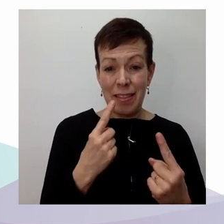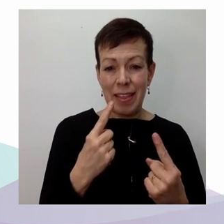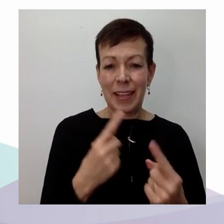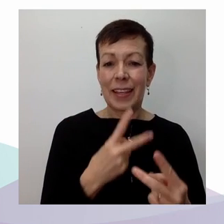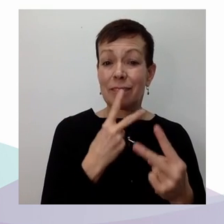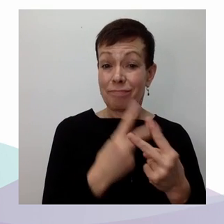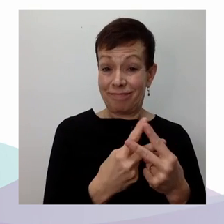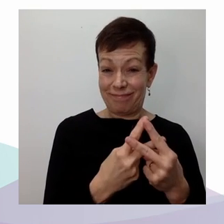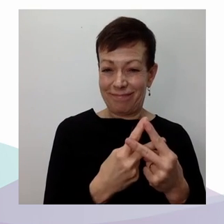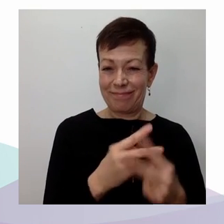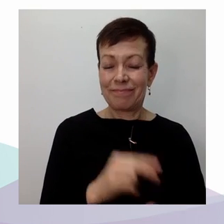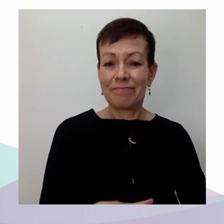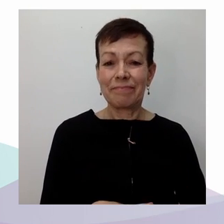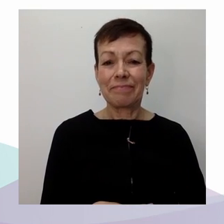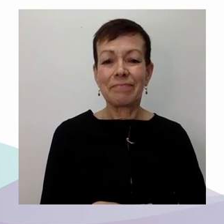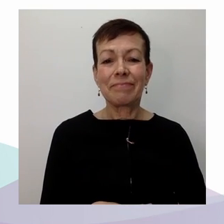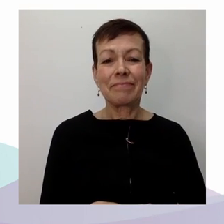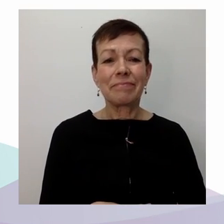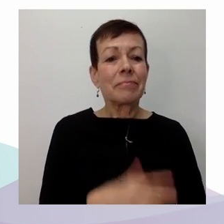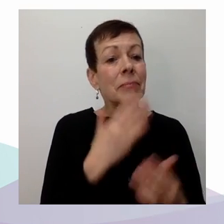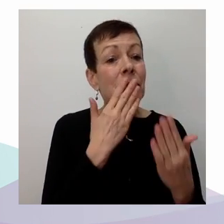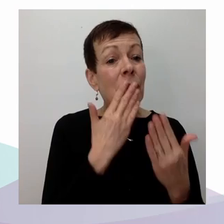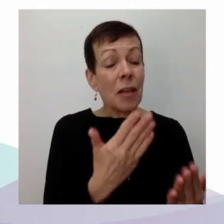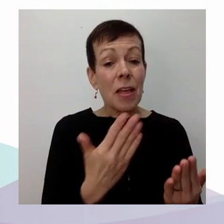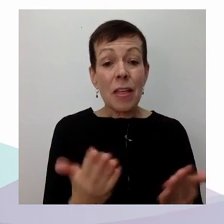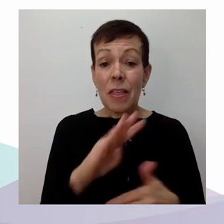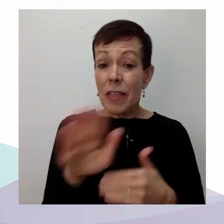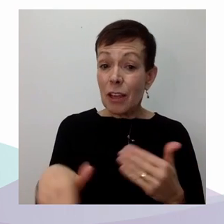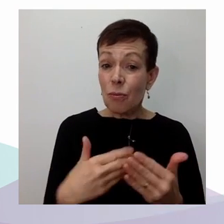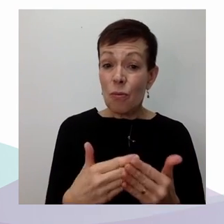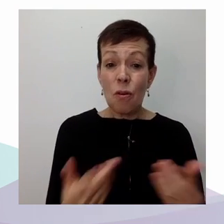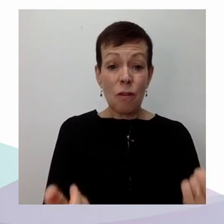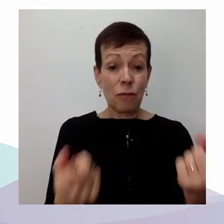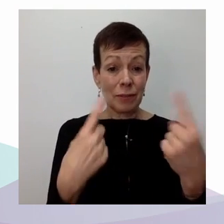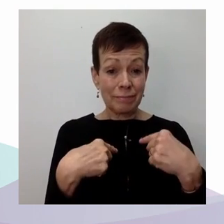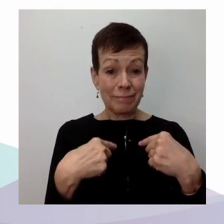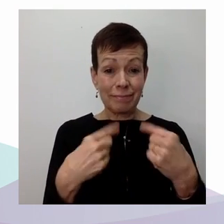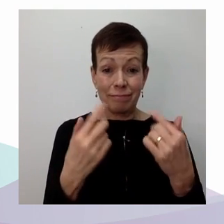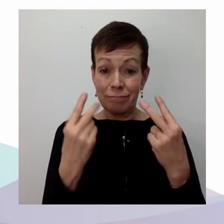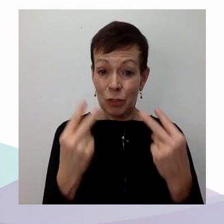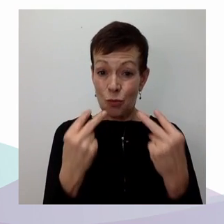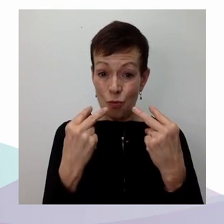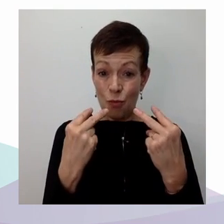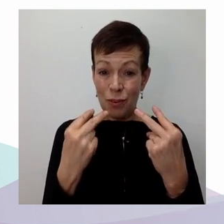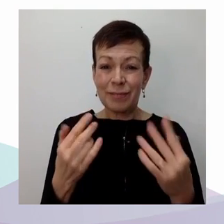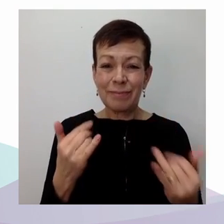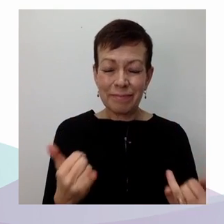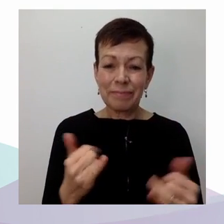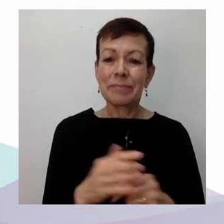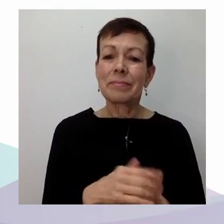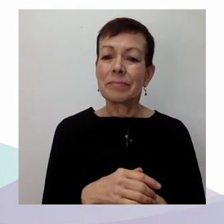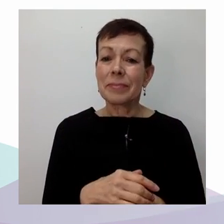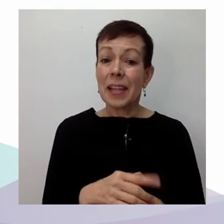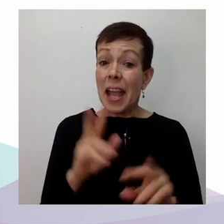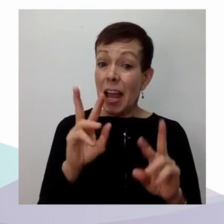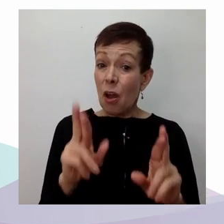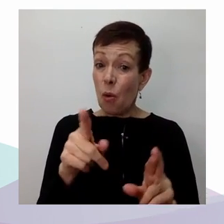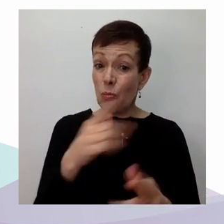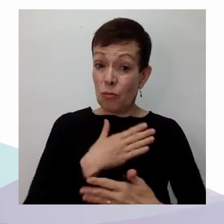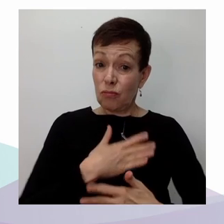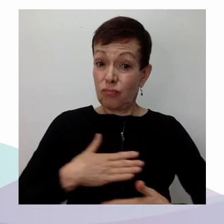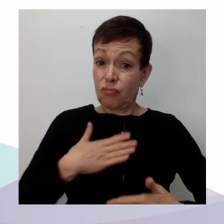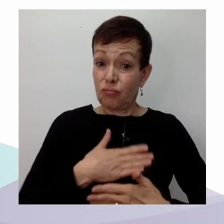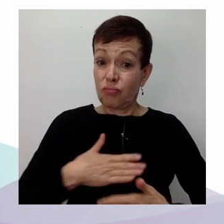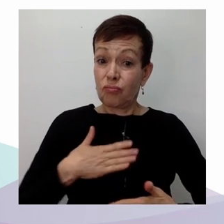J'espère que vous avez apprécié le Congrès 2022 jusqu'à présent et que nous vous reverrons